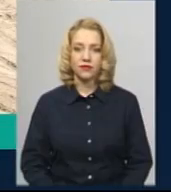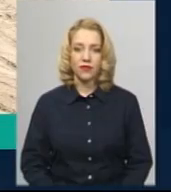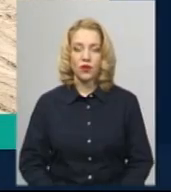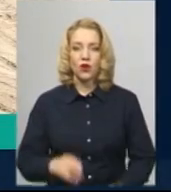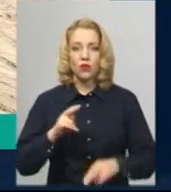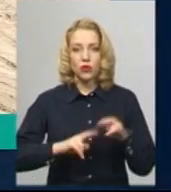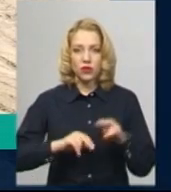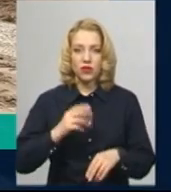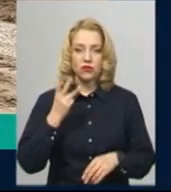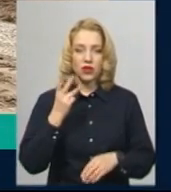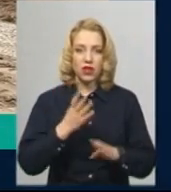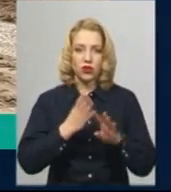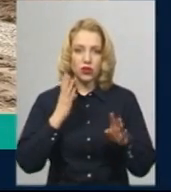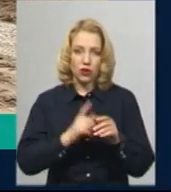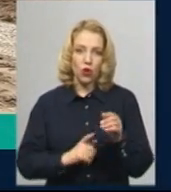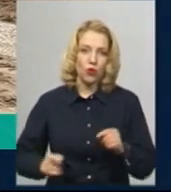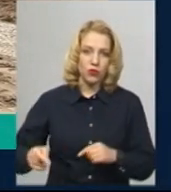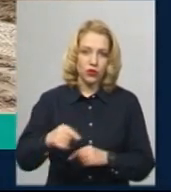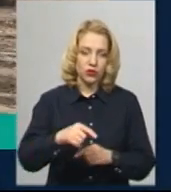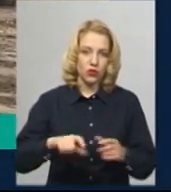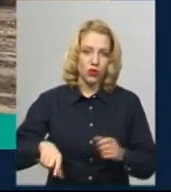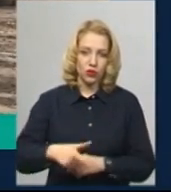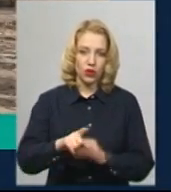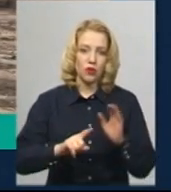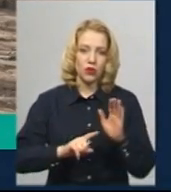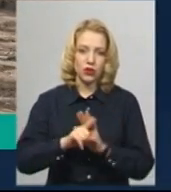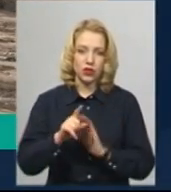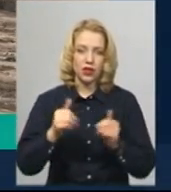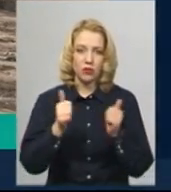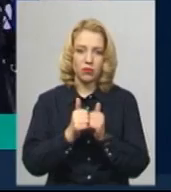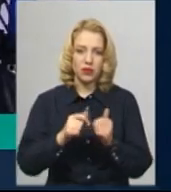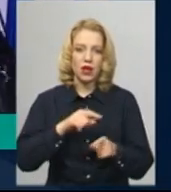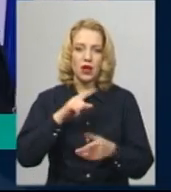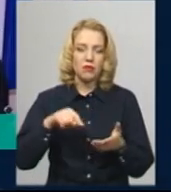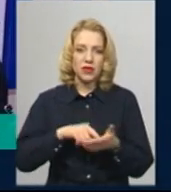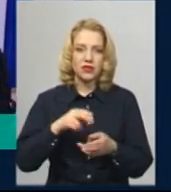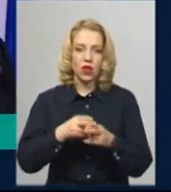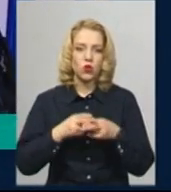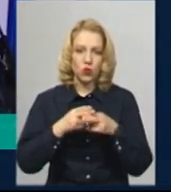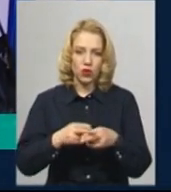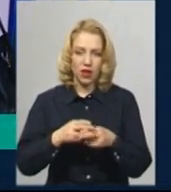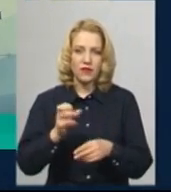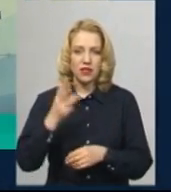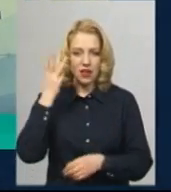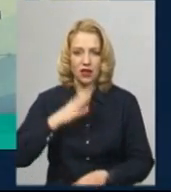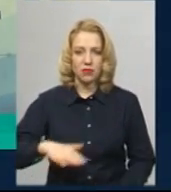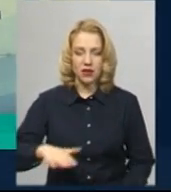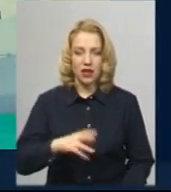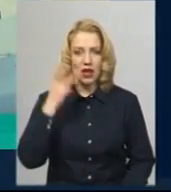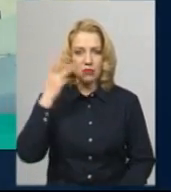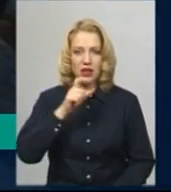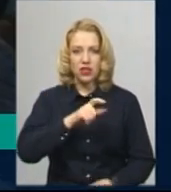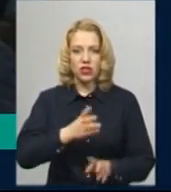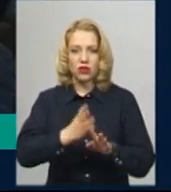Будівництво третьої черги об'їзної дороги розпочали поблизу міста Дунаєвці на Хмельниччині. Хмельничани стоять у чергах, аби подати